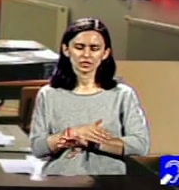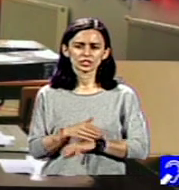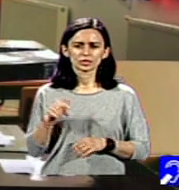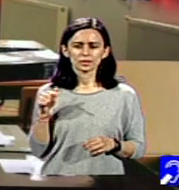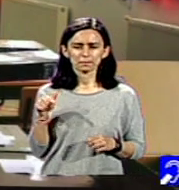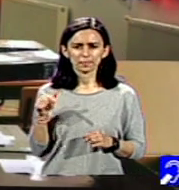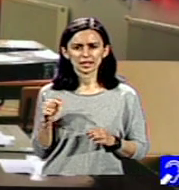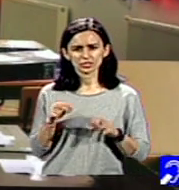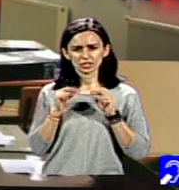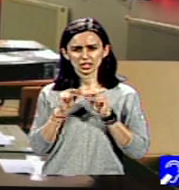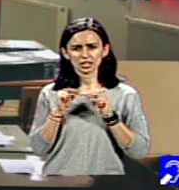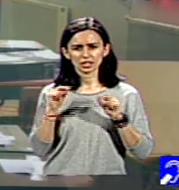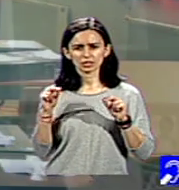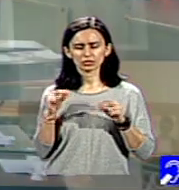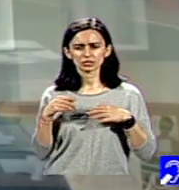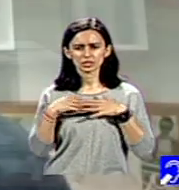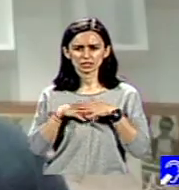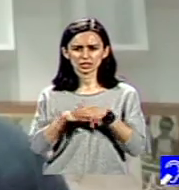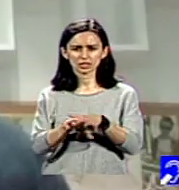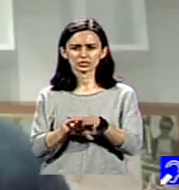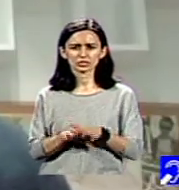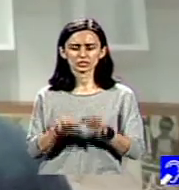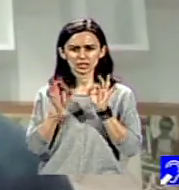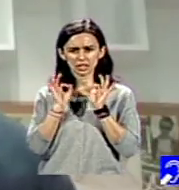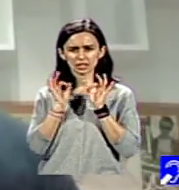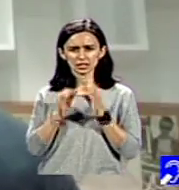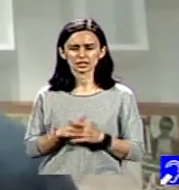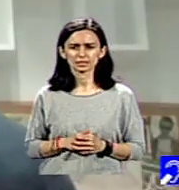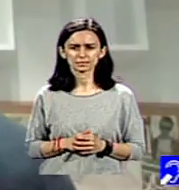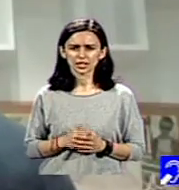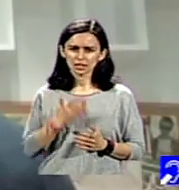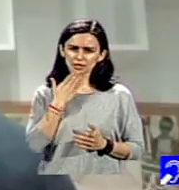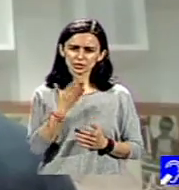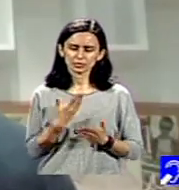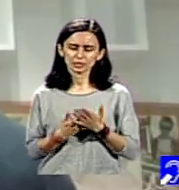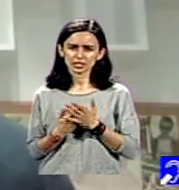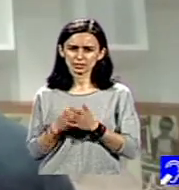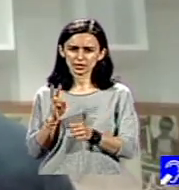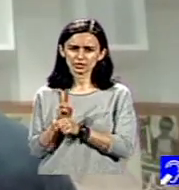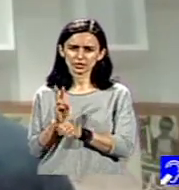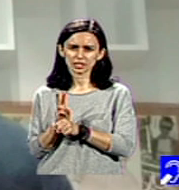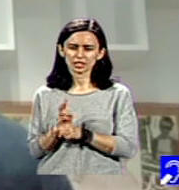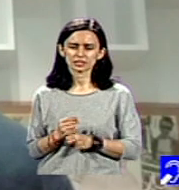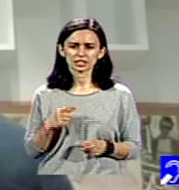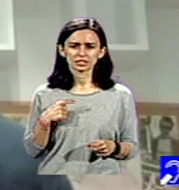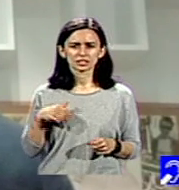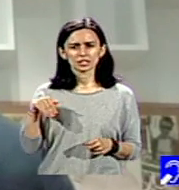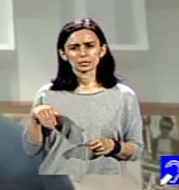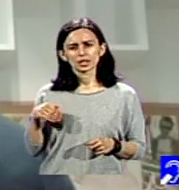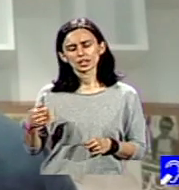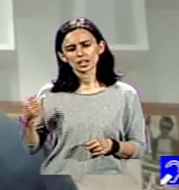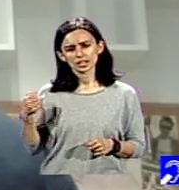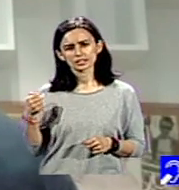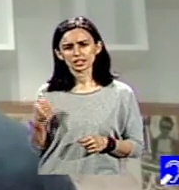în educație inclusivă de calitate. Vă mulțumesc pentru atenție, sunt Mihal Artenie